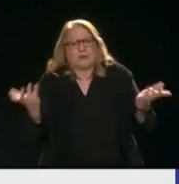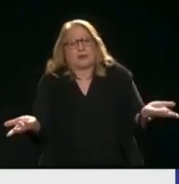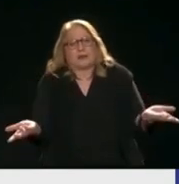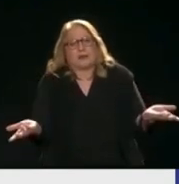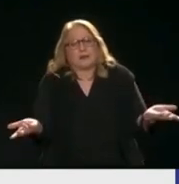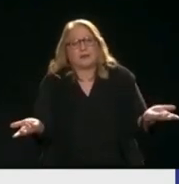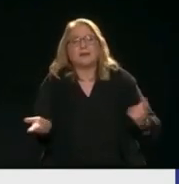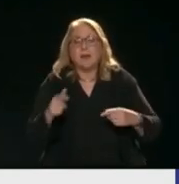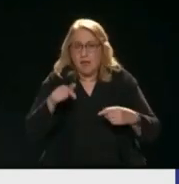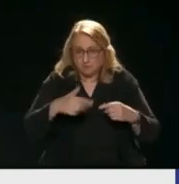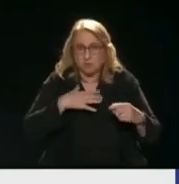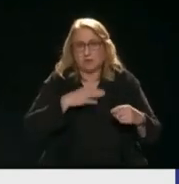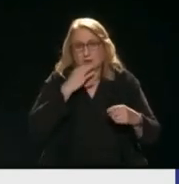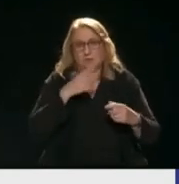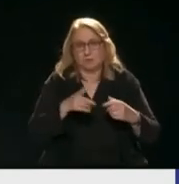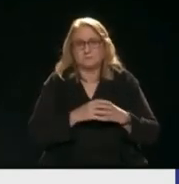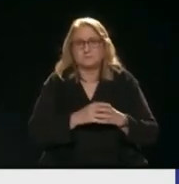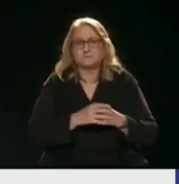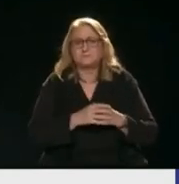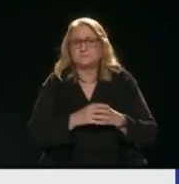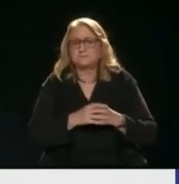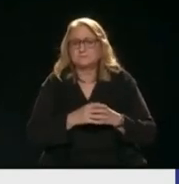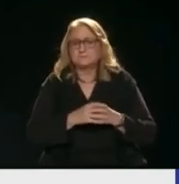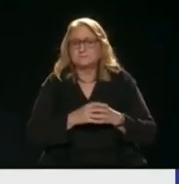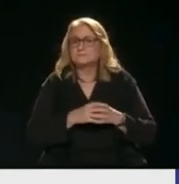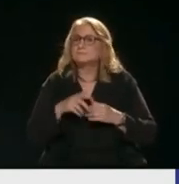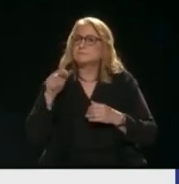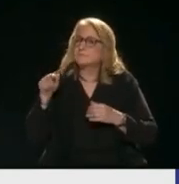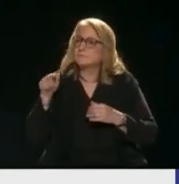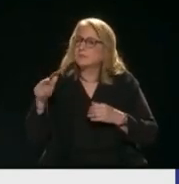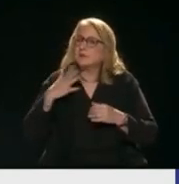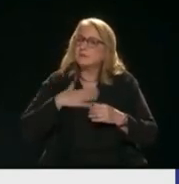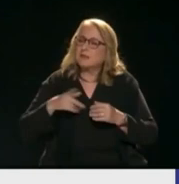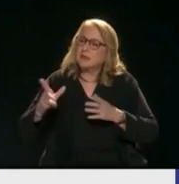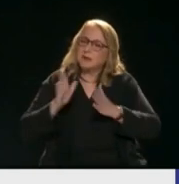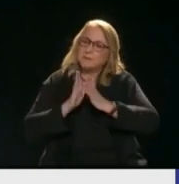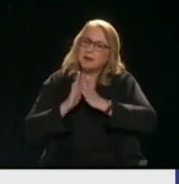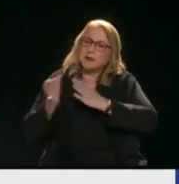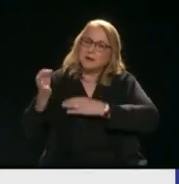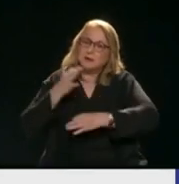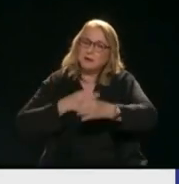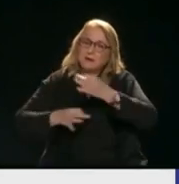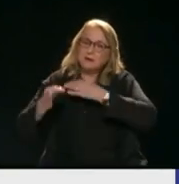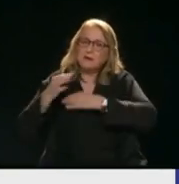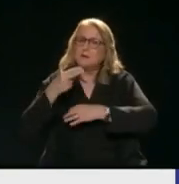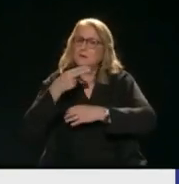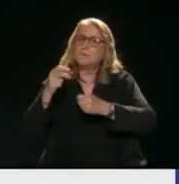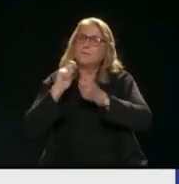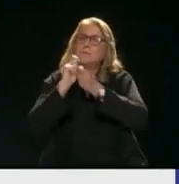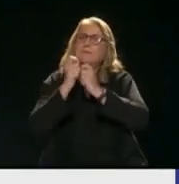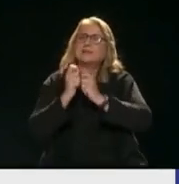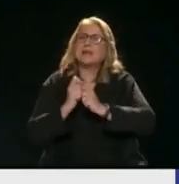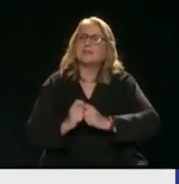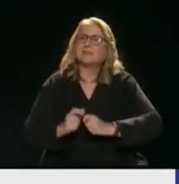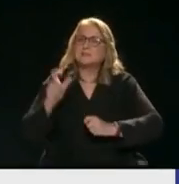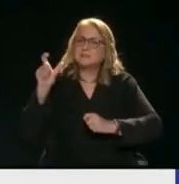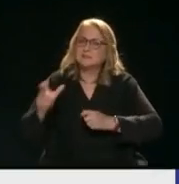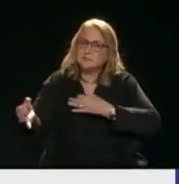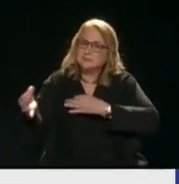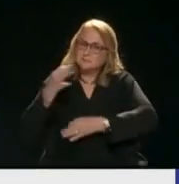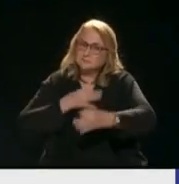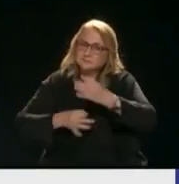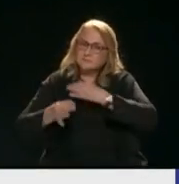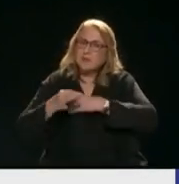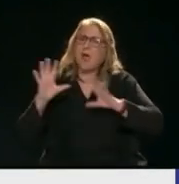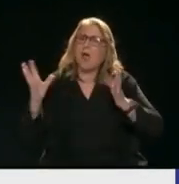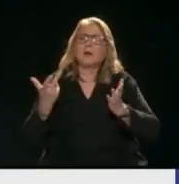Ας μπούμε σε μια φάση Κύριε Πρόεδρε Για τις μεταρρυθμίσεις Αν σας συζητούσα να μου τις αξιολογήσετε Ποια θα Για τις μεταρρυθμίσεις πρέπει να γίνουν Αν έπρεπε να